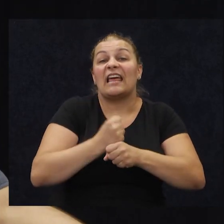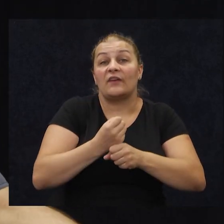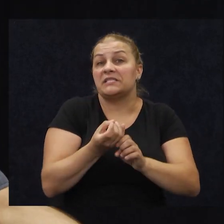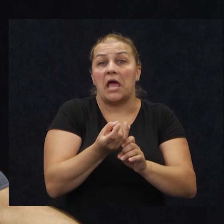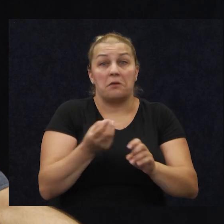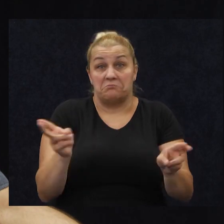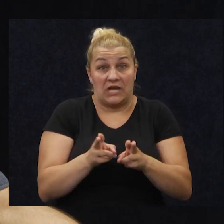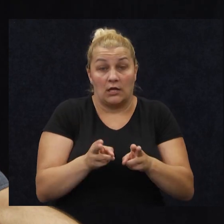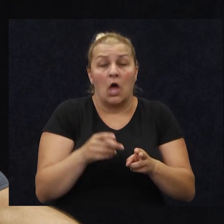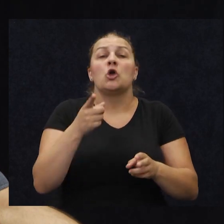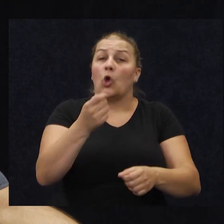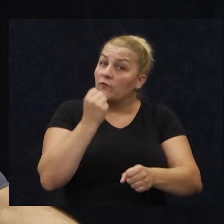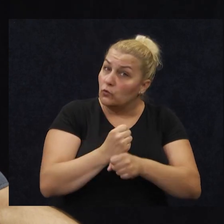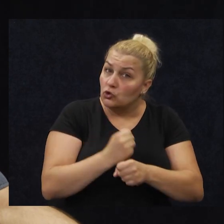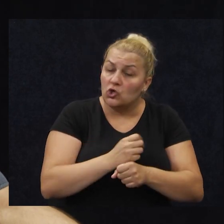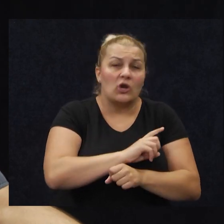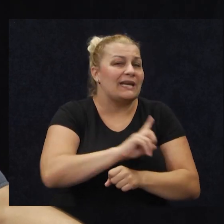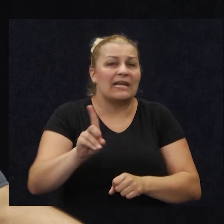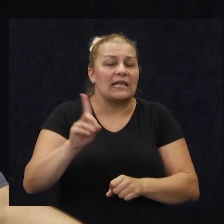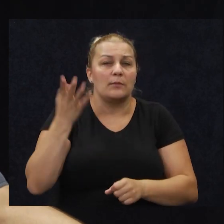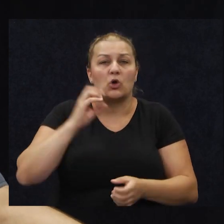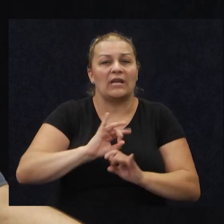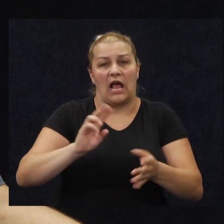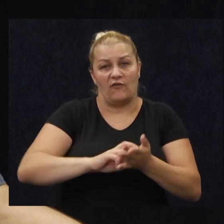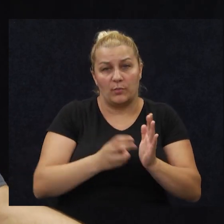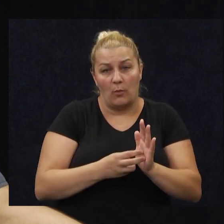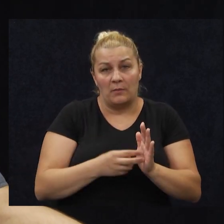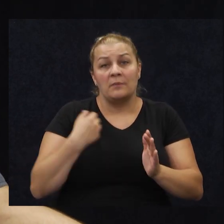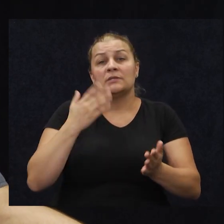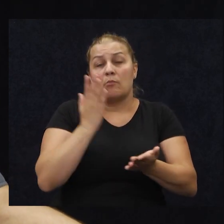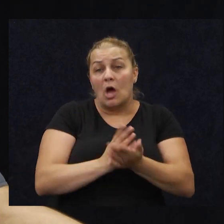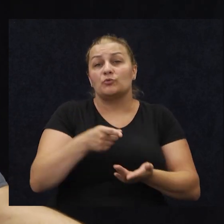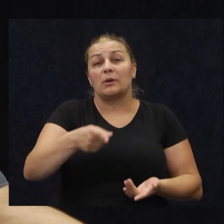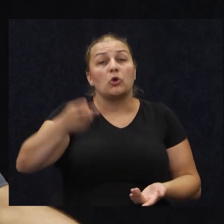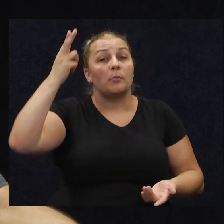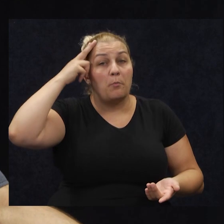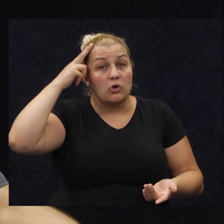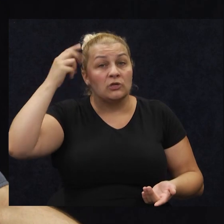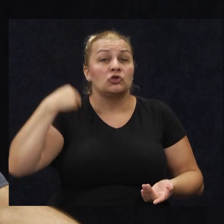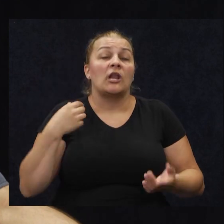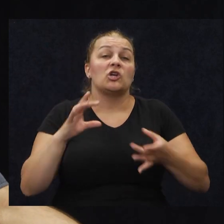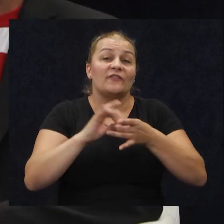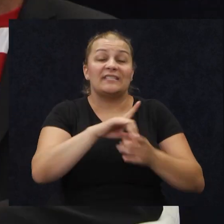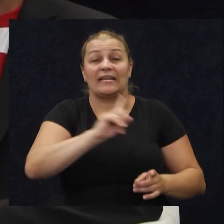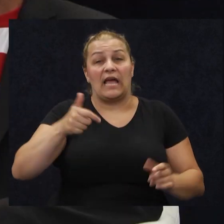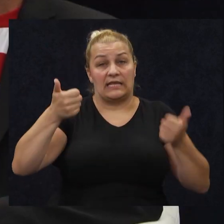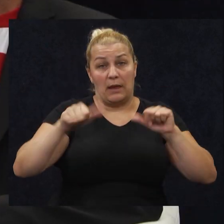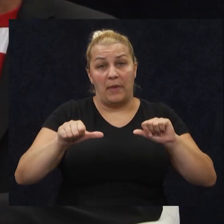To je štimalo, to je funkcioniralo, nikad nikakvi problem. Bili smo upravo po tome poznati što je naša veza nikad nije pala. Da,